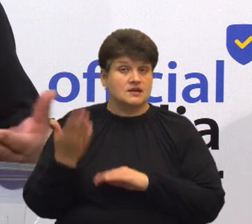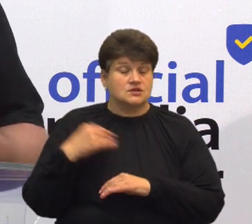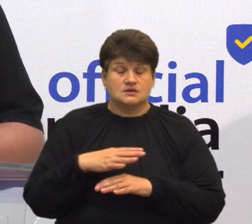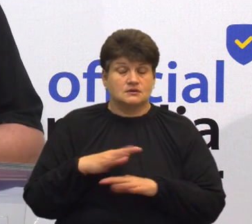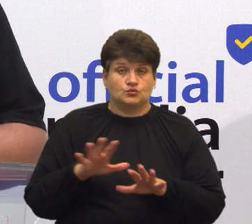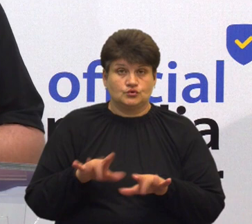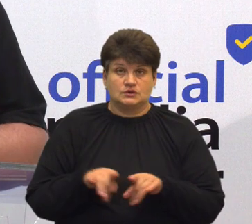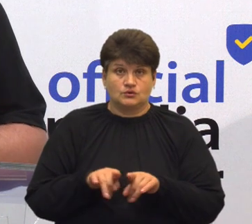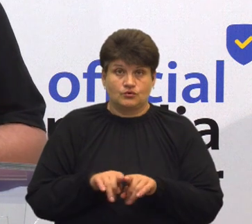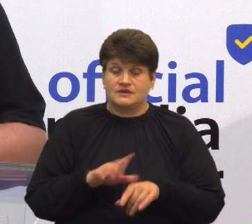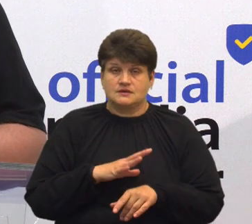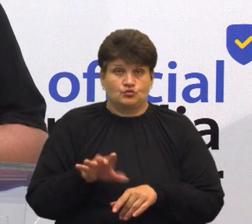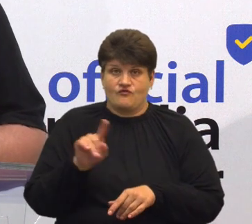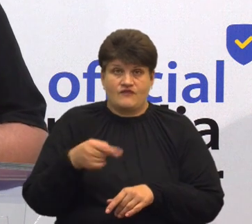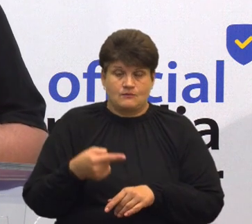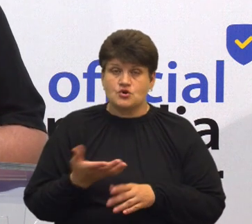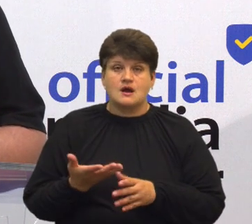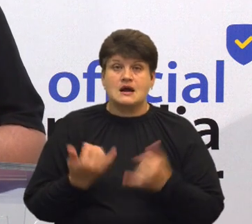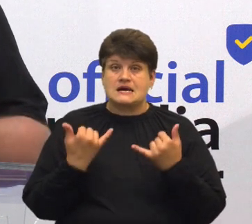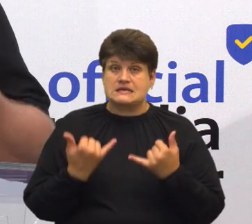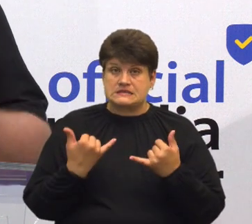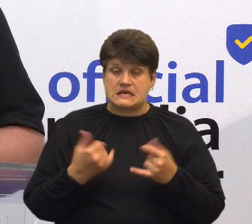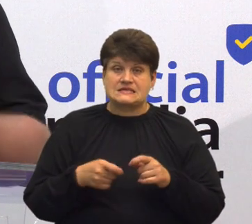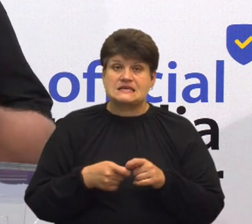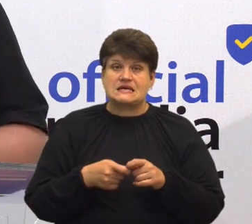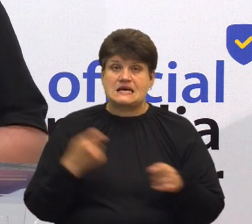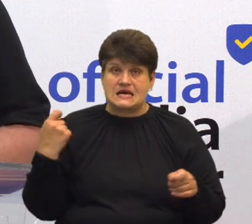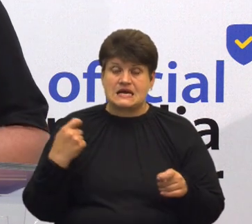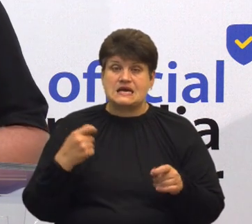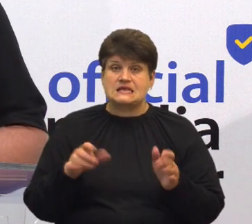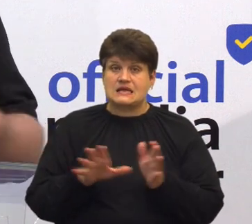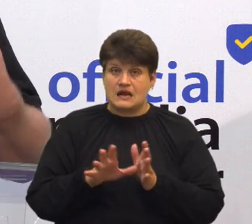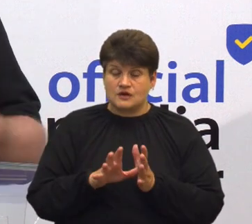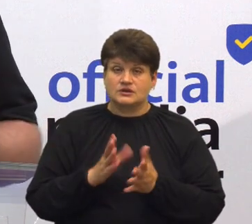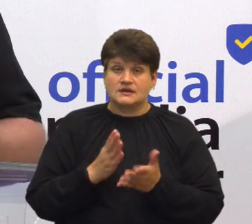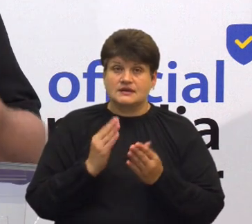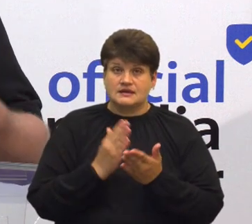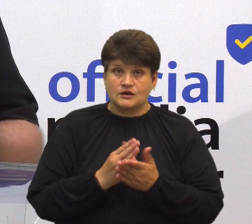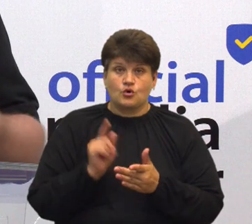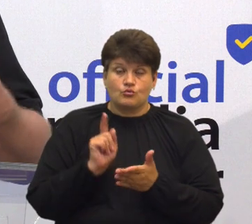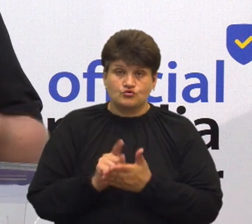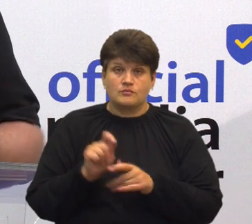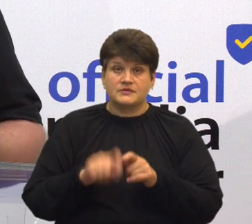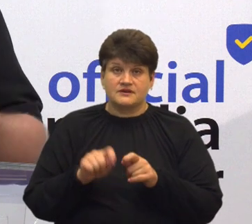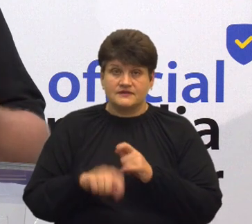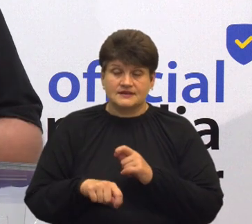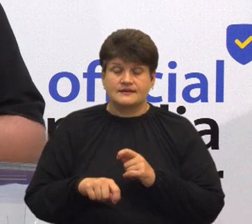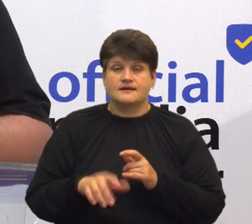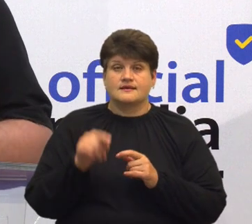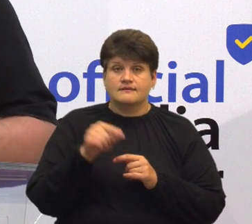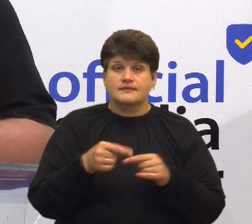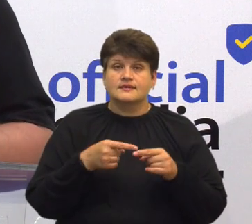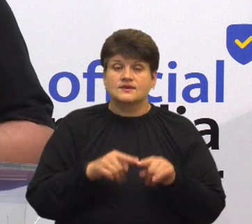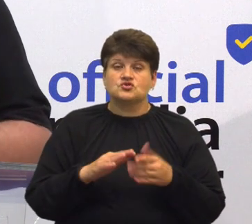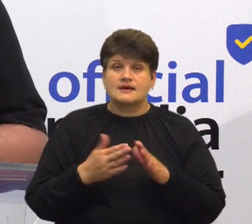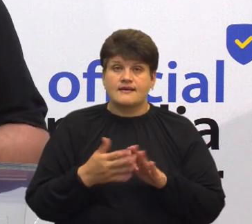роки, таких вимог у нас не було. Але зараз ті генератори, які встановлені, обов'язково їхній технічний стан. Електроенергії, яка виробляється зараз і буде